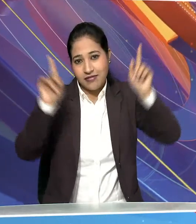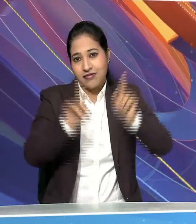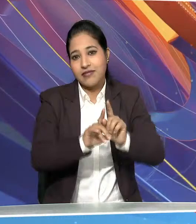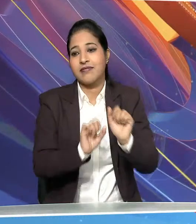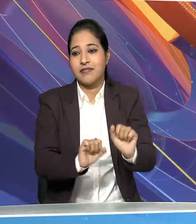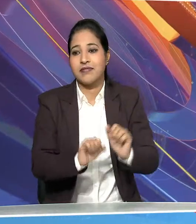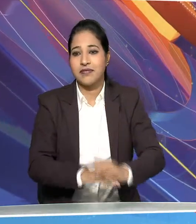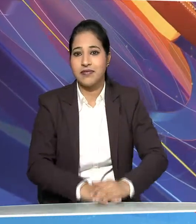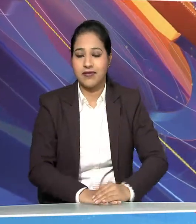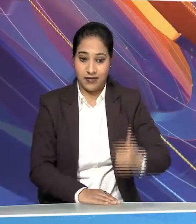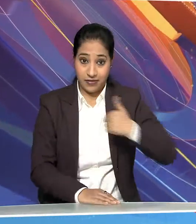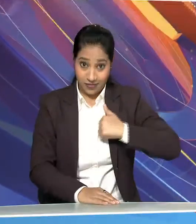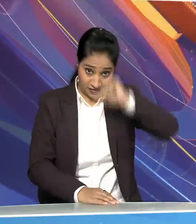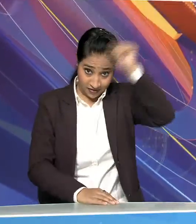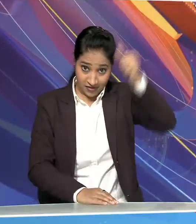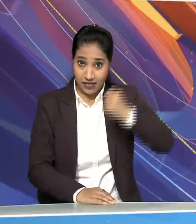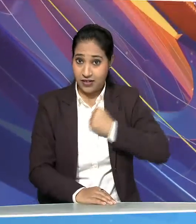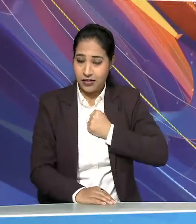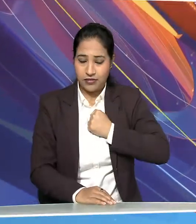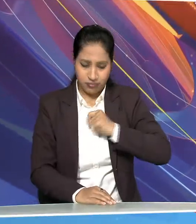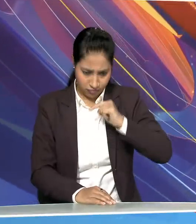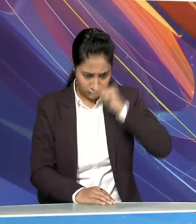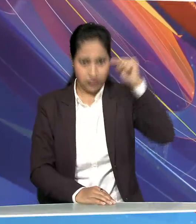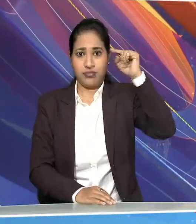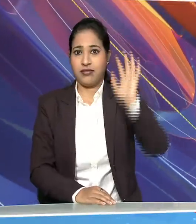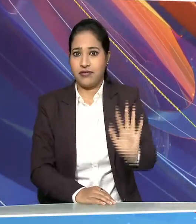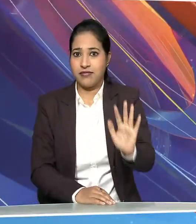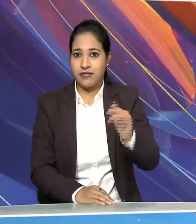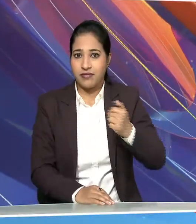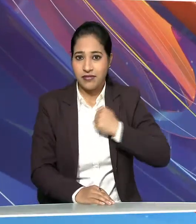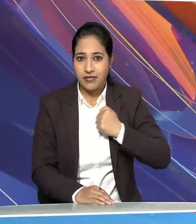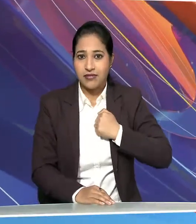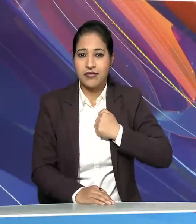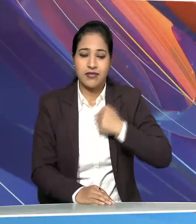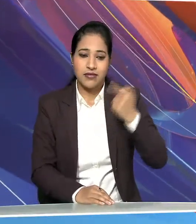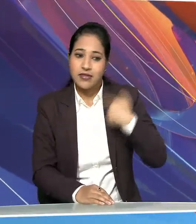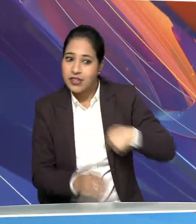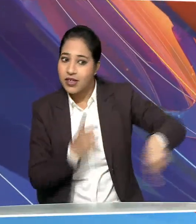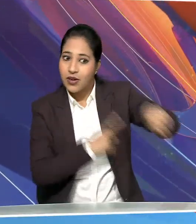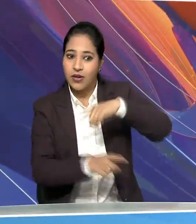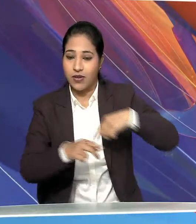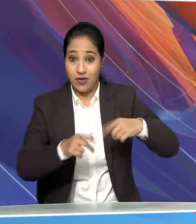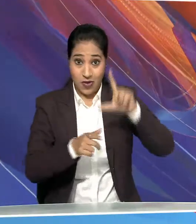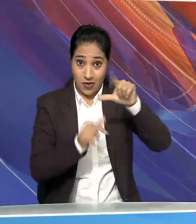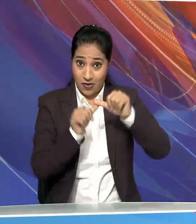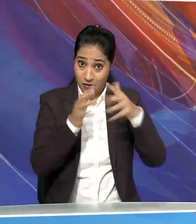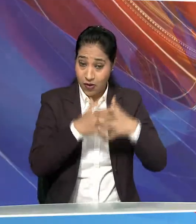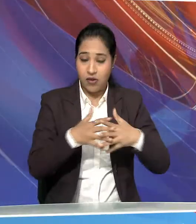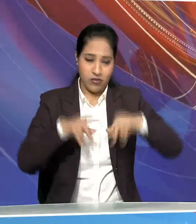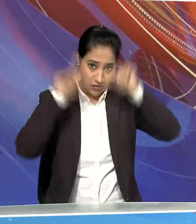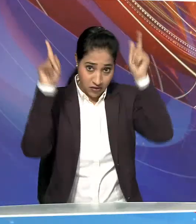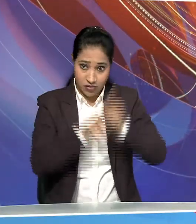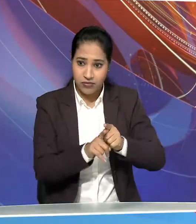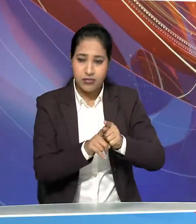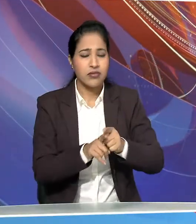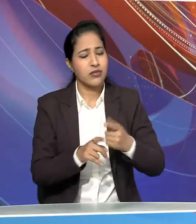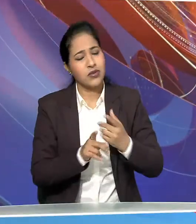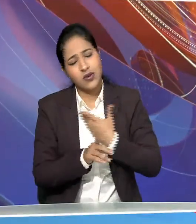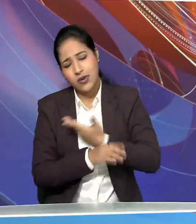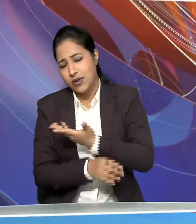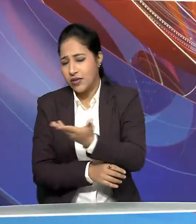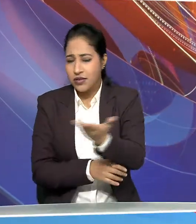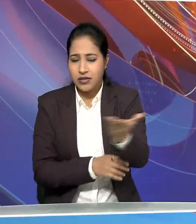हमारा देश अगर हमारी आन बान और शान है तो हमारा संविधान है हमारा गौरव हार करम